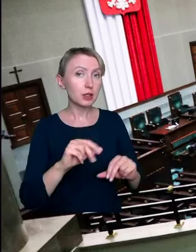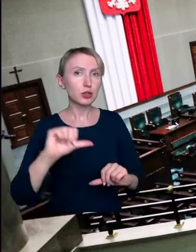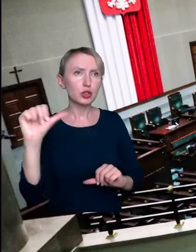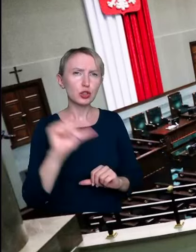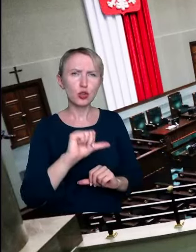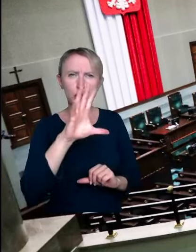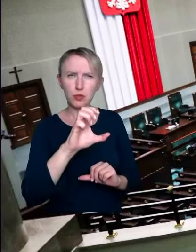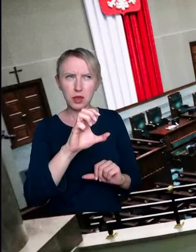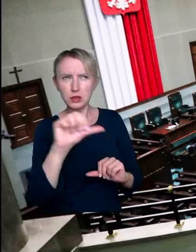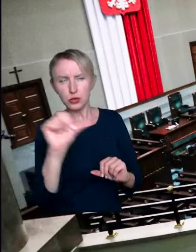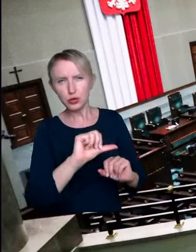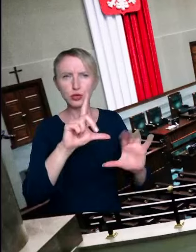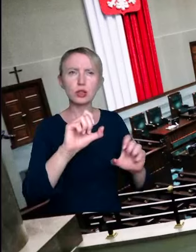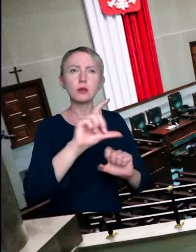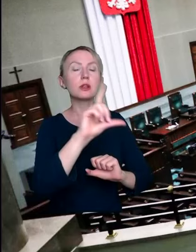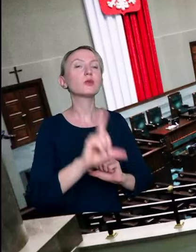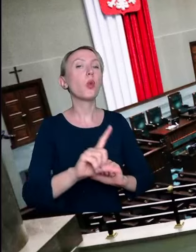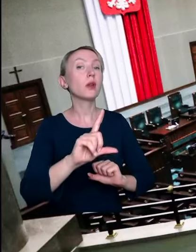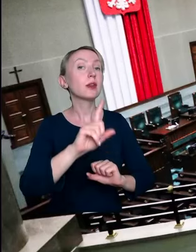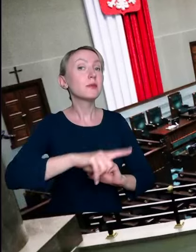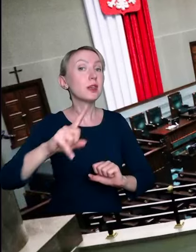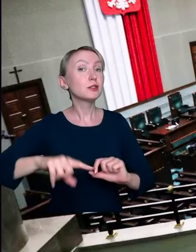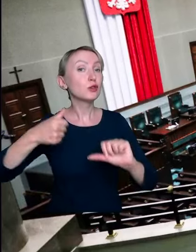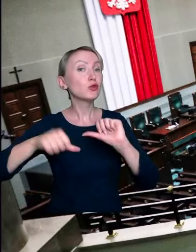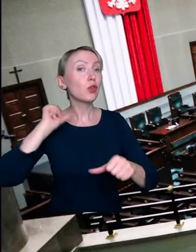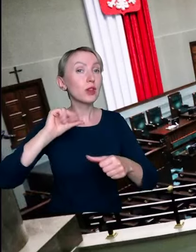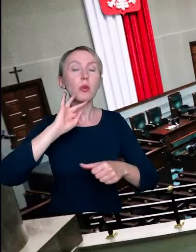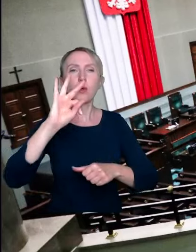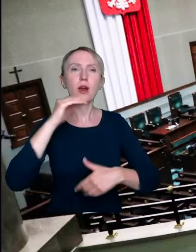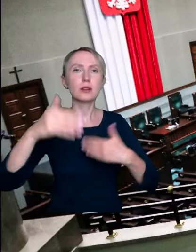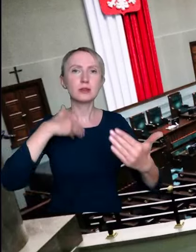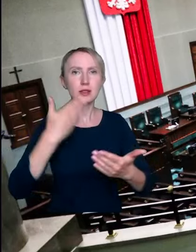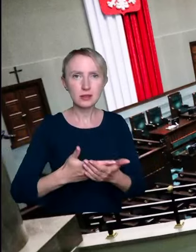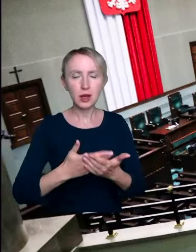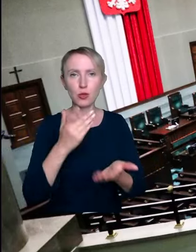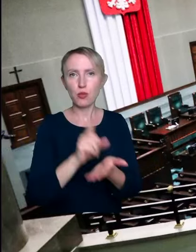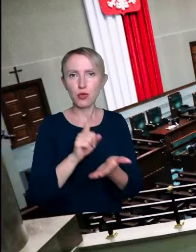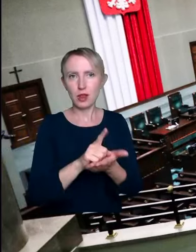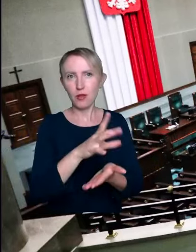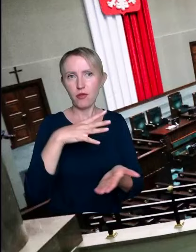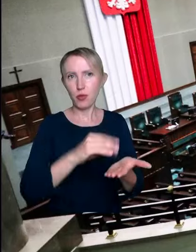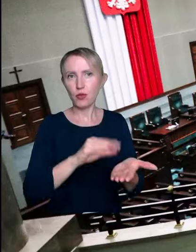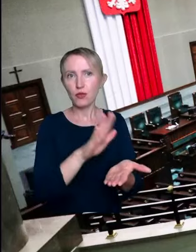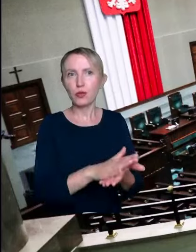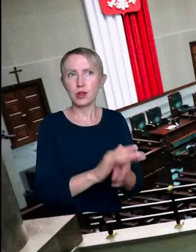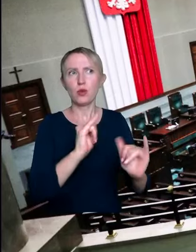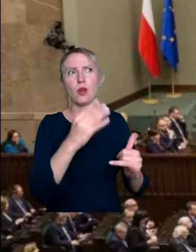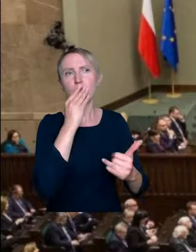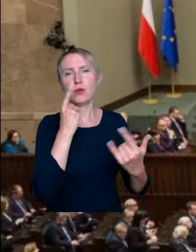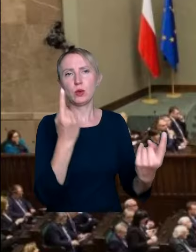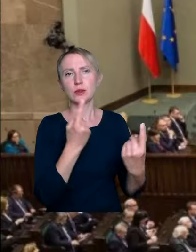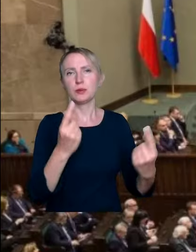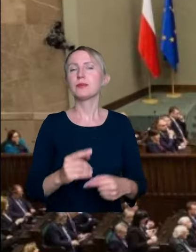-1700 zł miesięcznie w zeszłym roku, w 2023 roku wyborczym. Jak Pan to komentuje? Panie